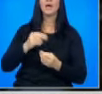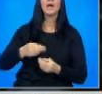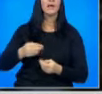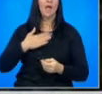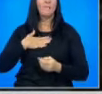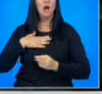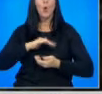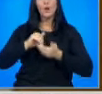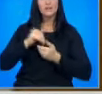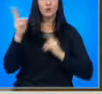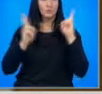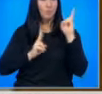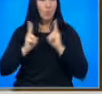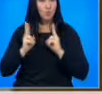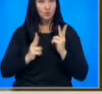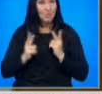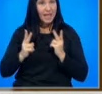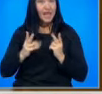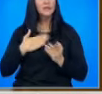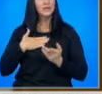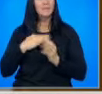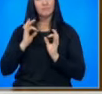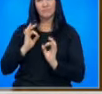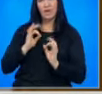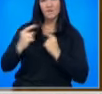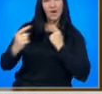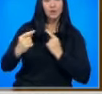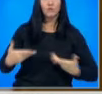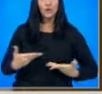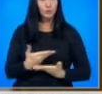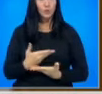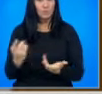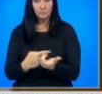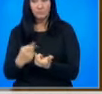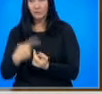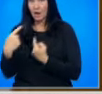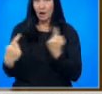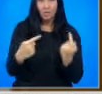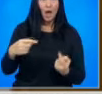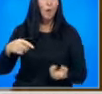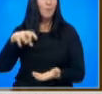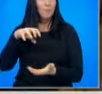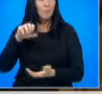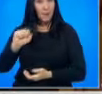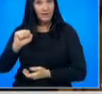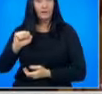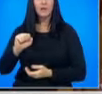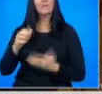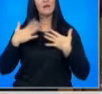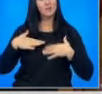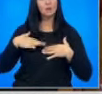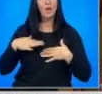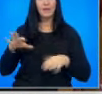коалиционно споразумение. За да имат такъв тип разговори е необходимо всяка една от партиите да е в състояние да излъчи